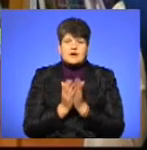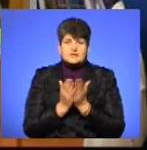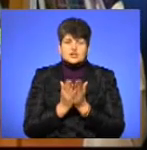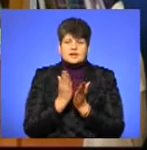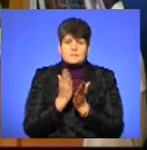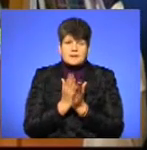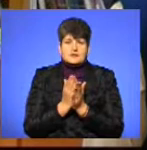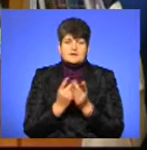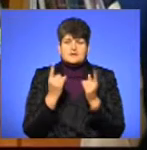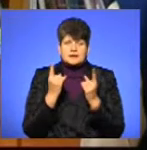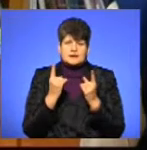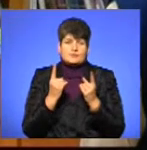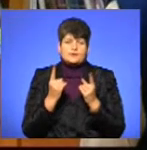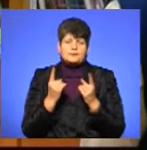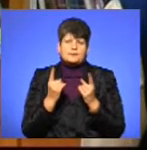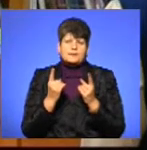ступенем компресії даних,